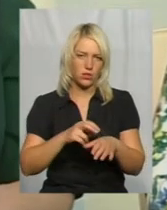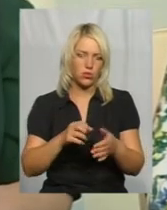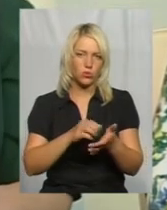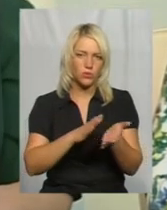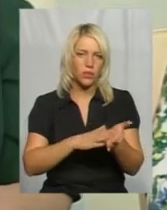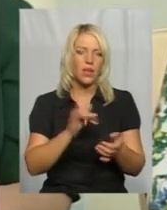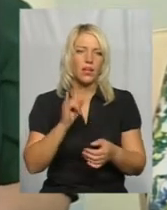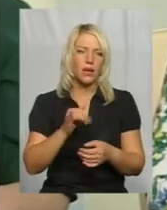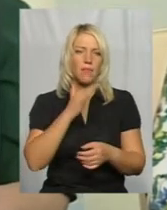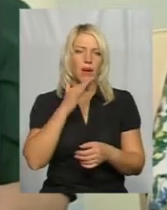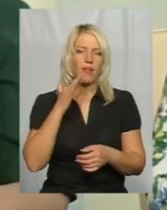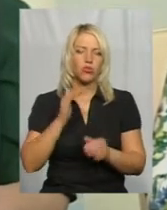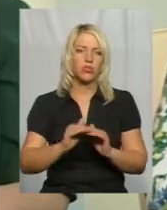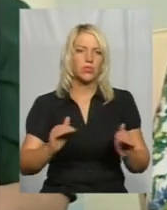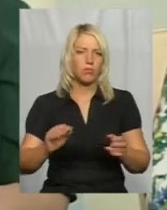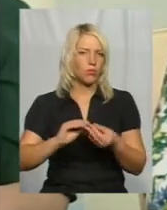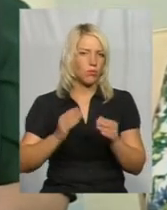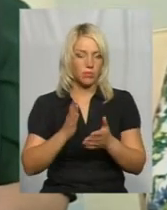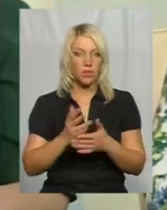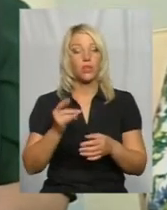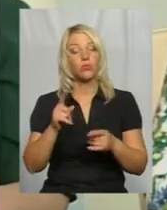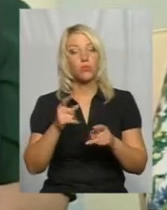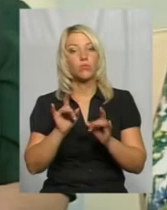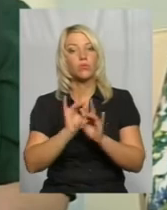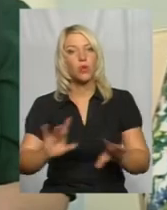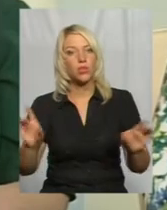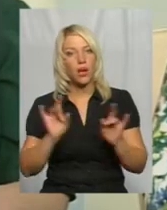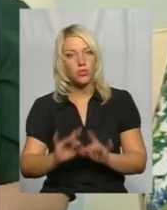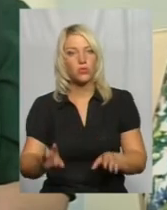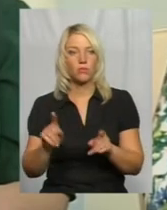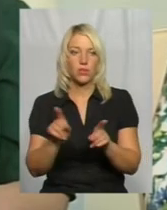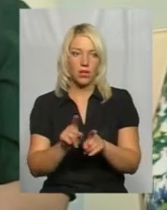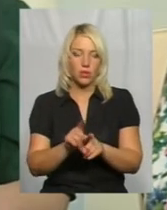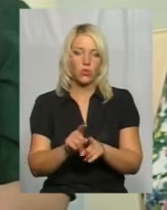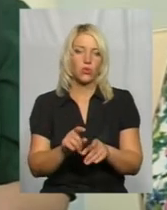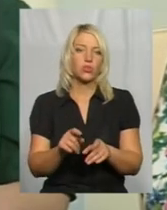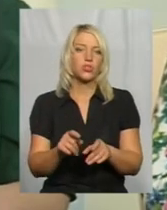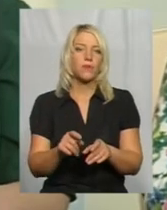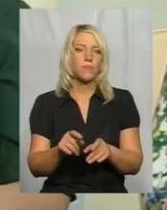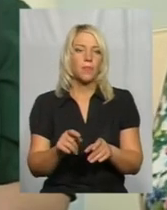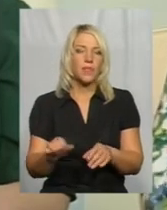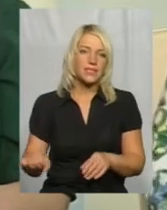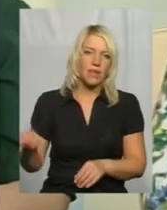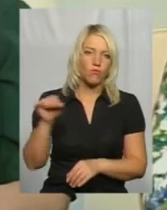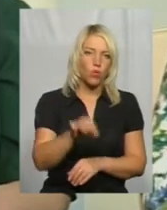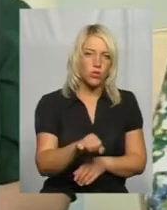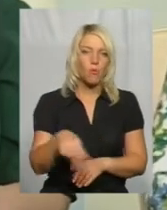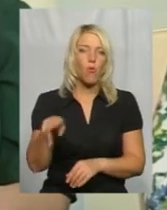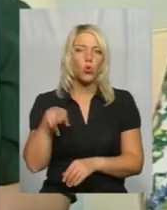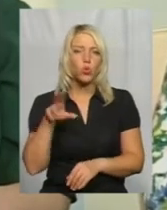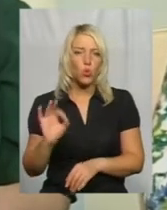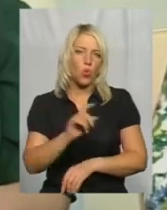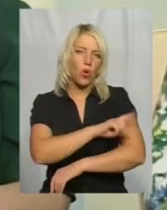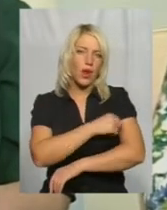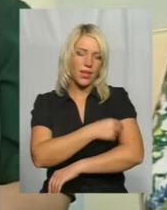проблемами. Тому в програмі ми пояснюємо і також заводимо самі до лікарів, щоб вони ставали на